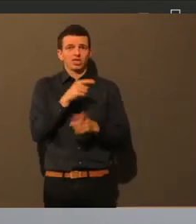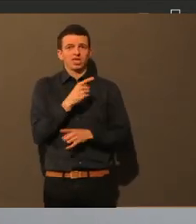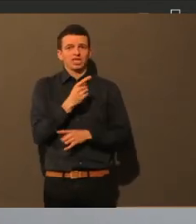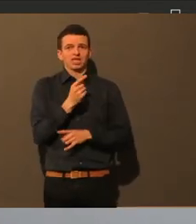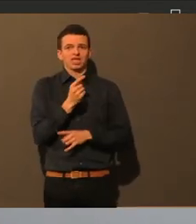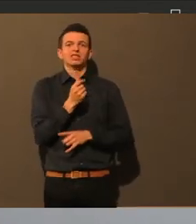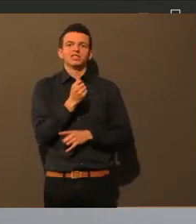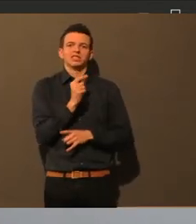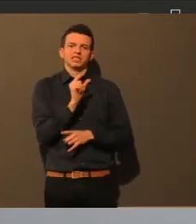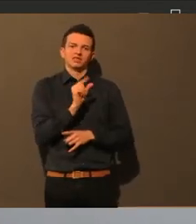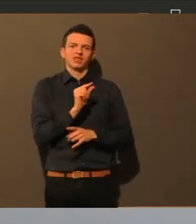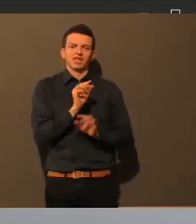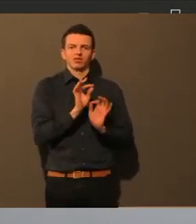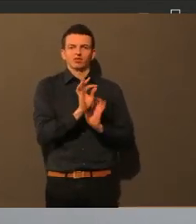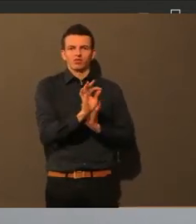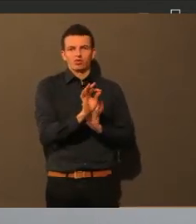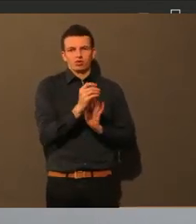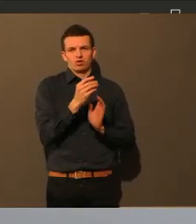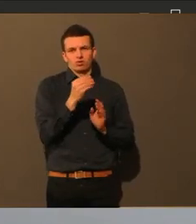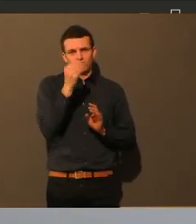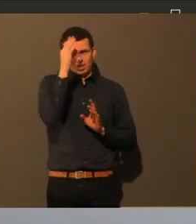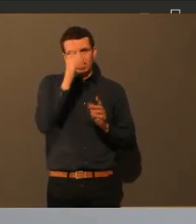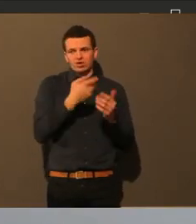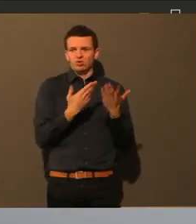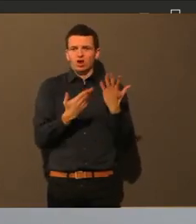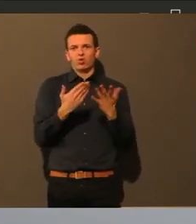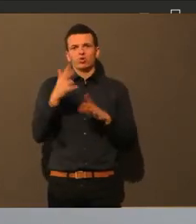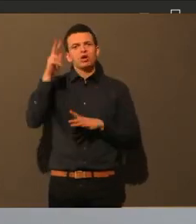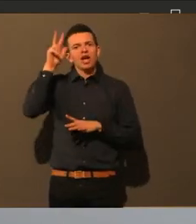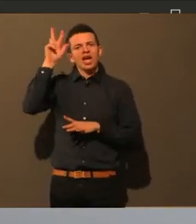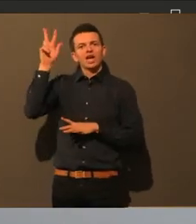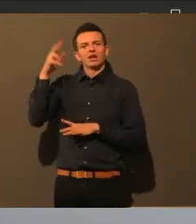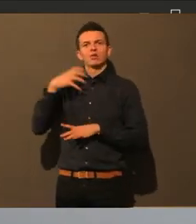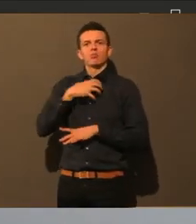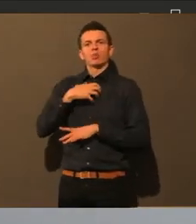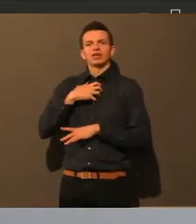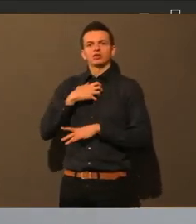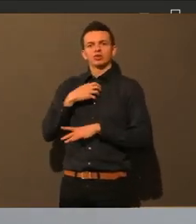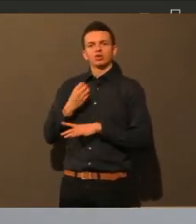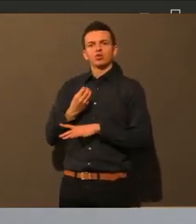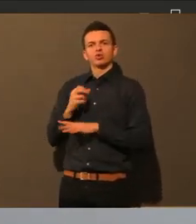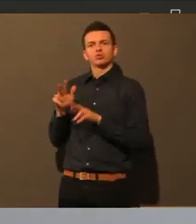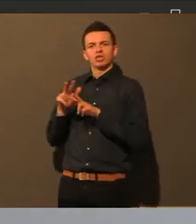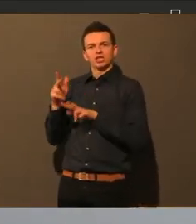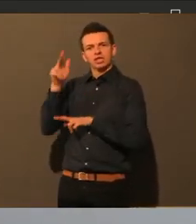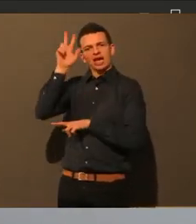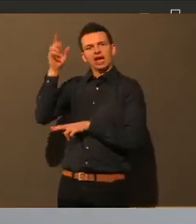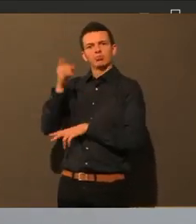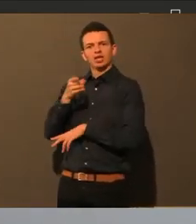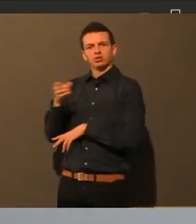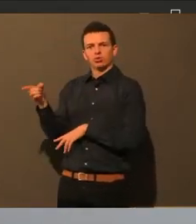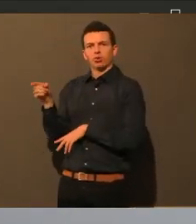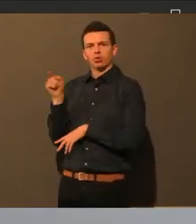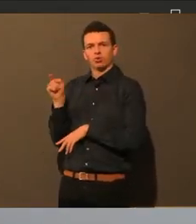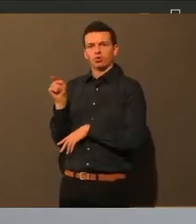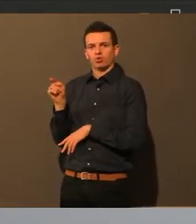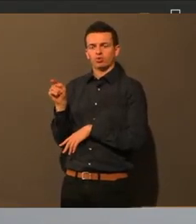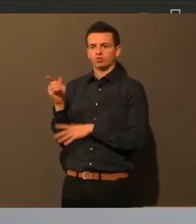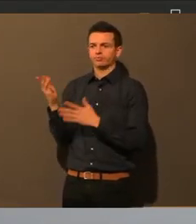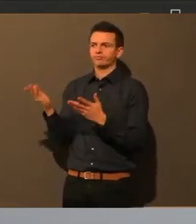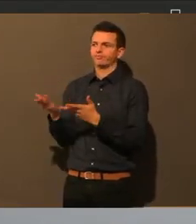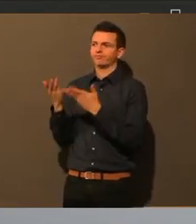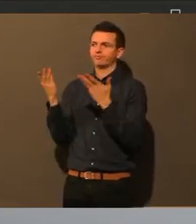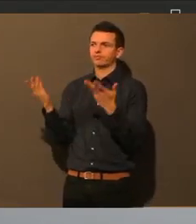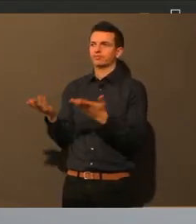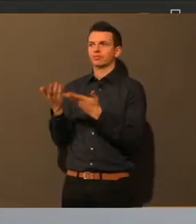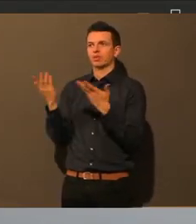vielleicht über den Hampir Zolo, dass man einfach was anderes noch oder Überwerbung oder was auch immer eben andere Töpfe, sag ich mal,